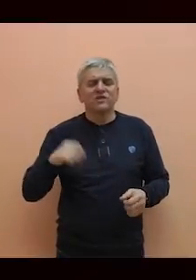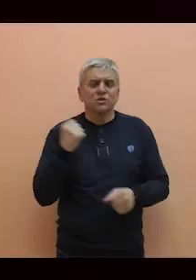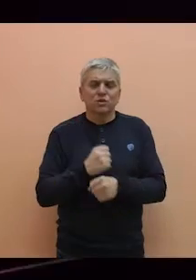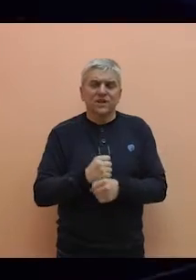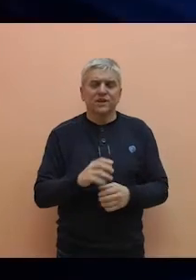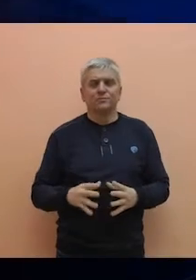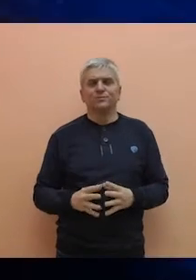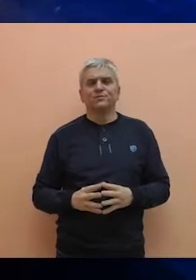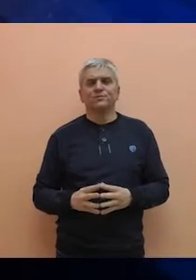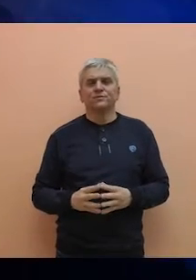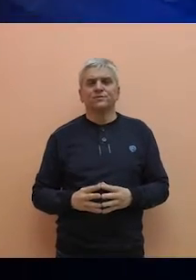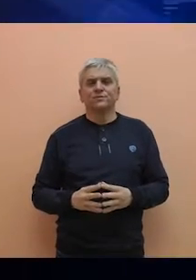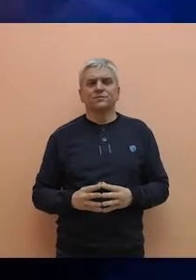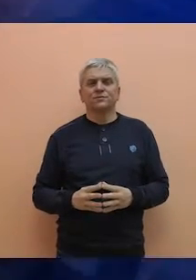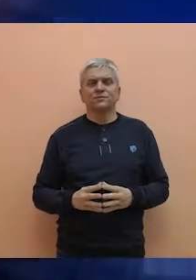obaveze.